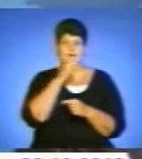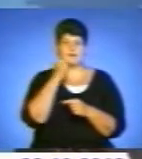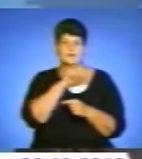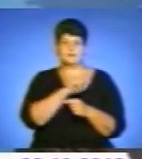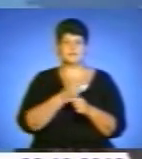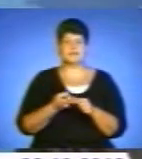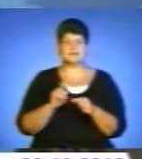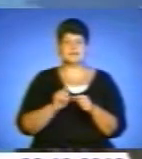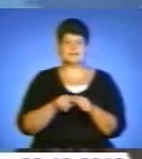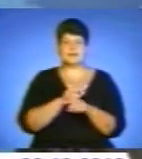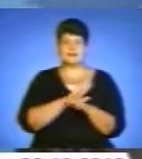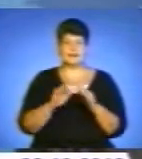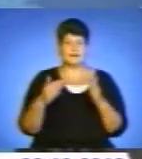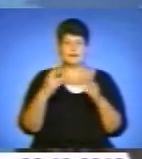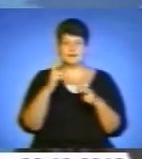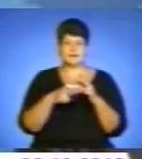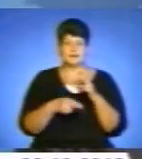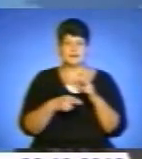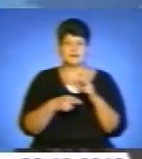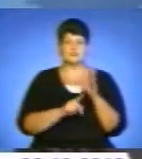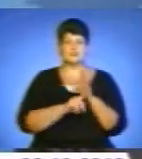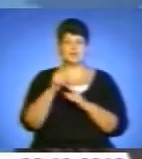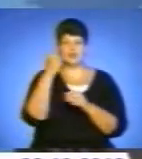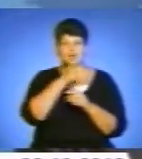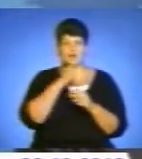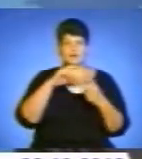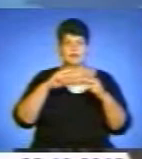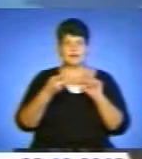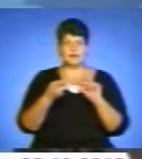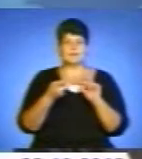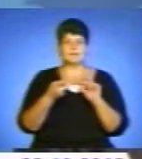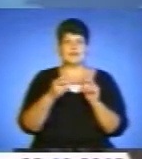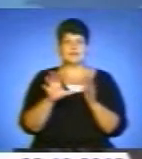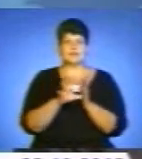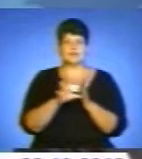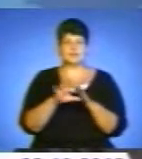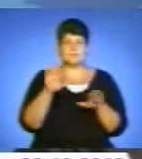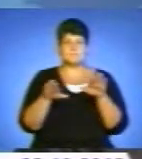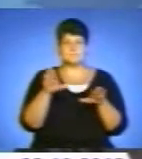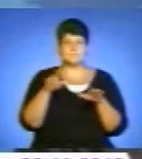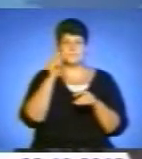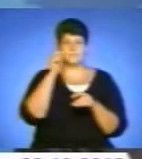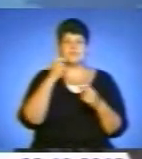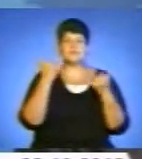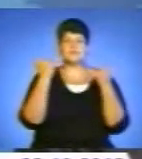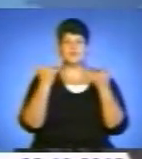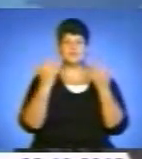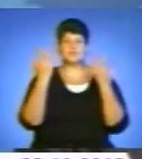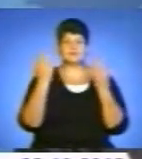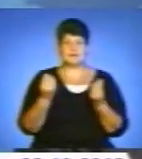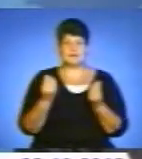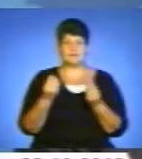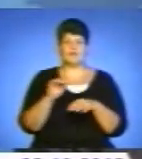З початку року змінили енергетичний баланс країни і до сьогоднішнього дня практично припинилось